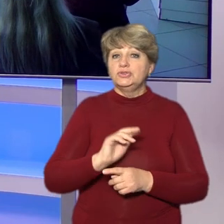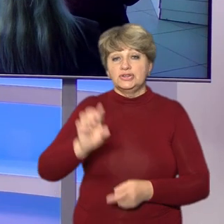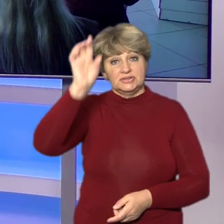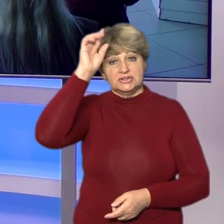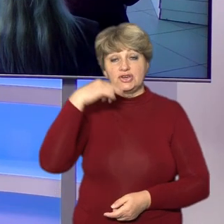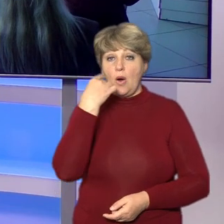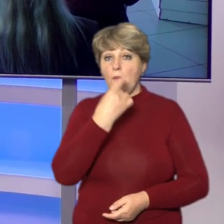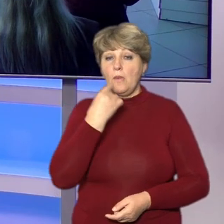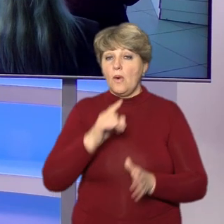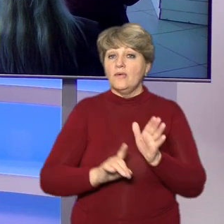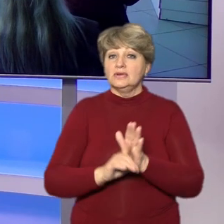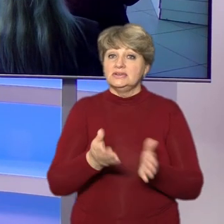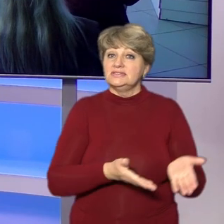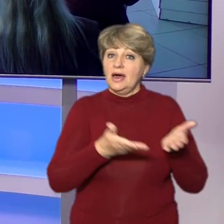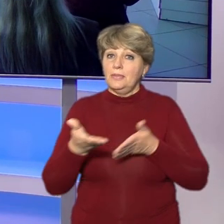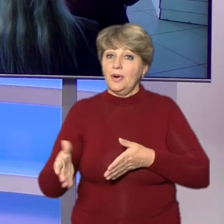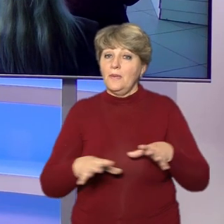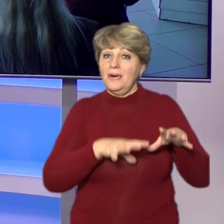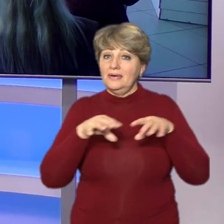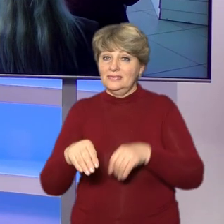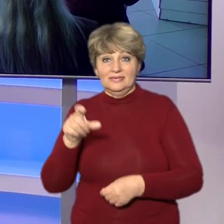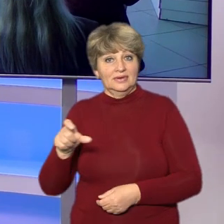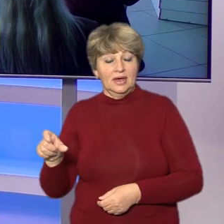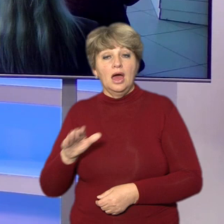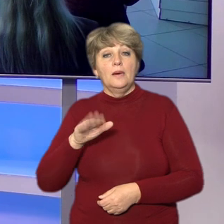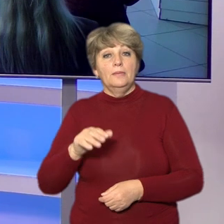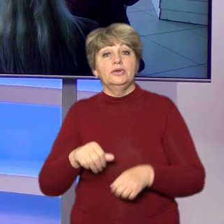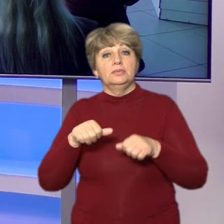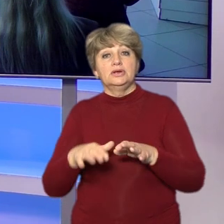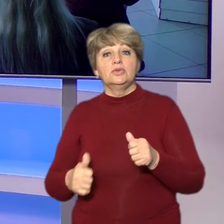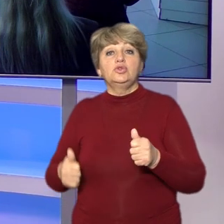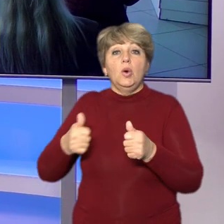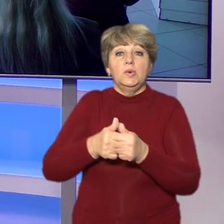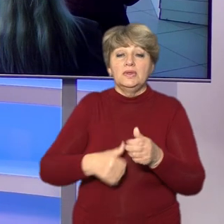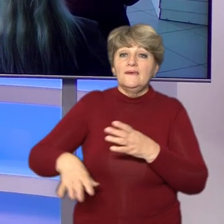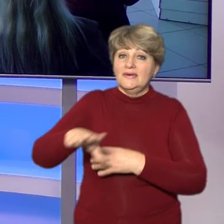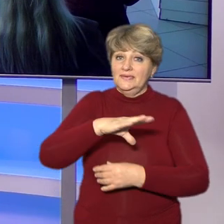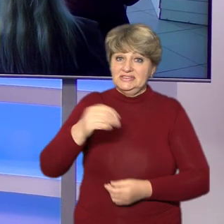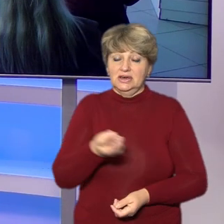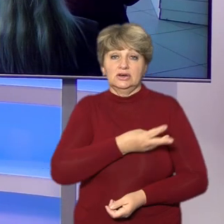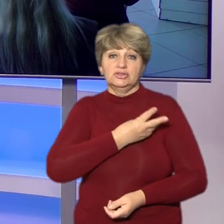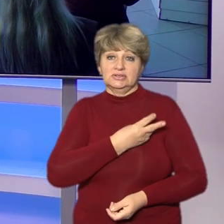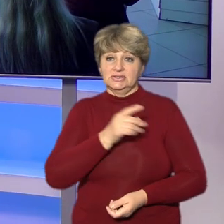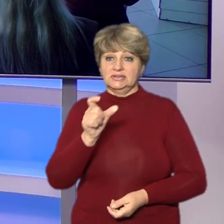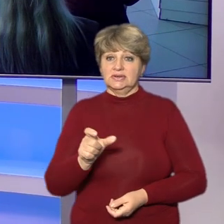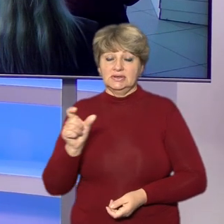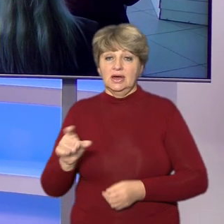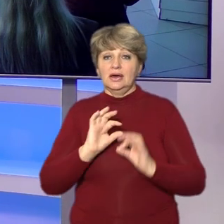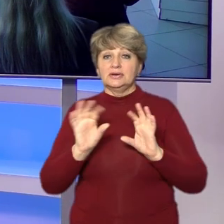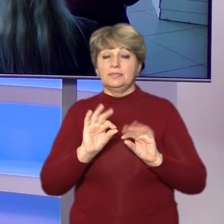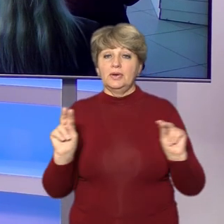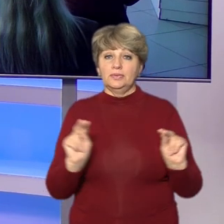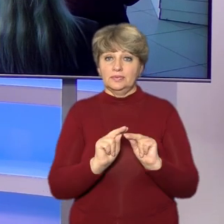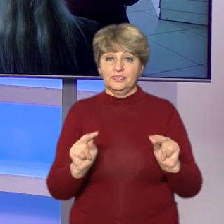спочатку запрошували переселенців. Втім, потім вирішили доєднати до занять усіх охочих, розповіла викладачка Людмила Береза.